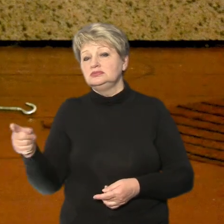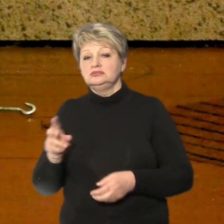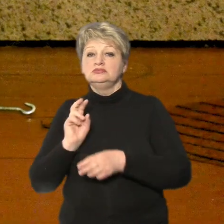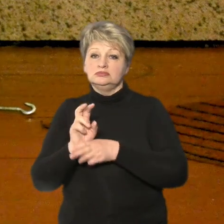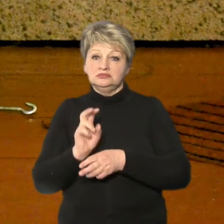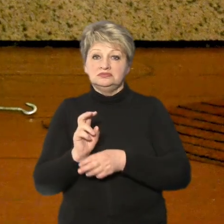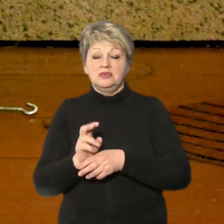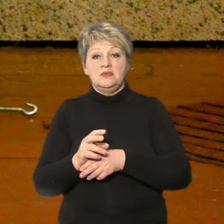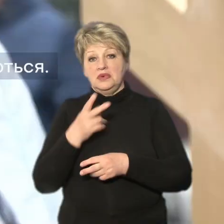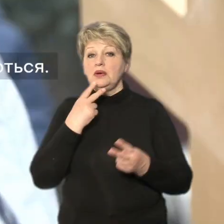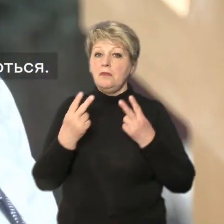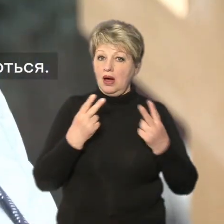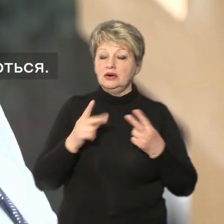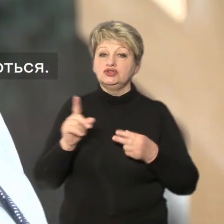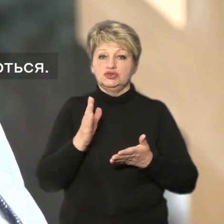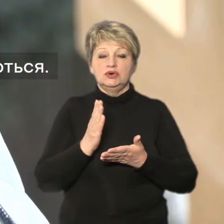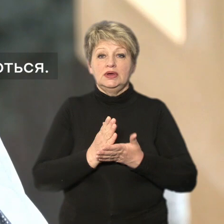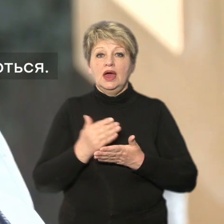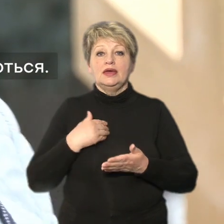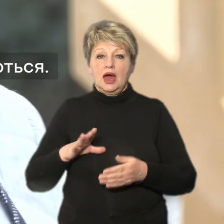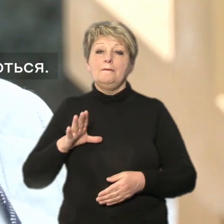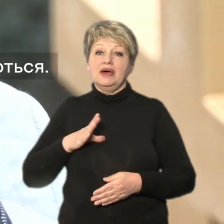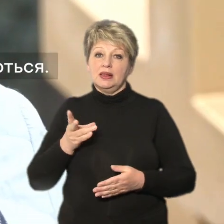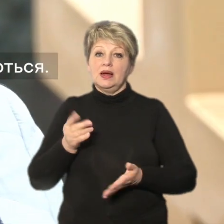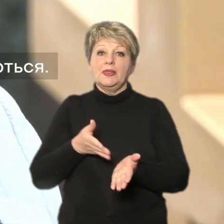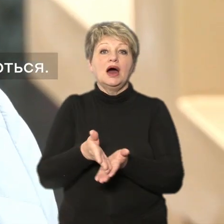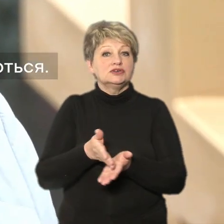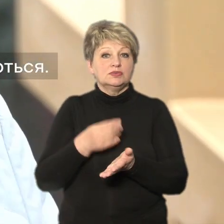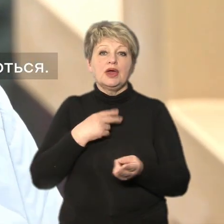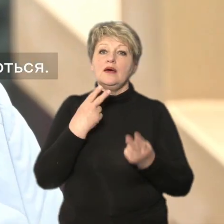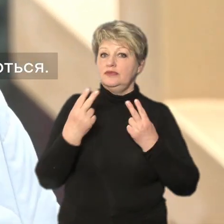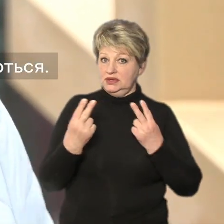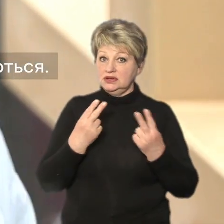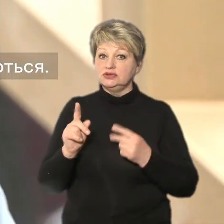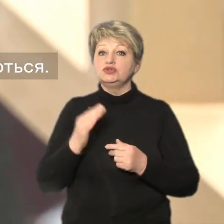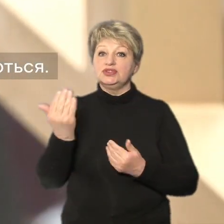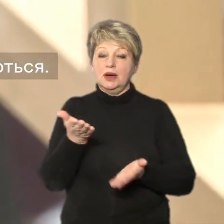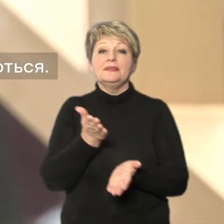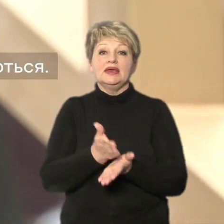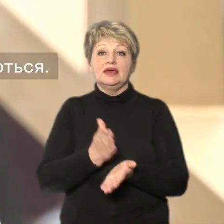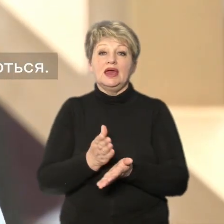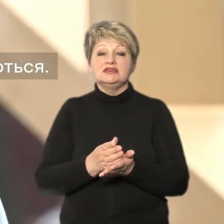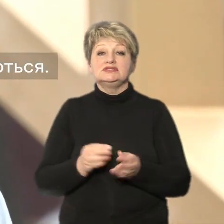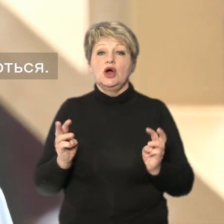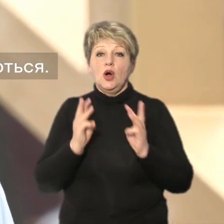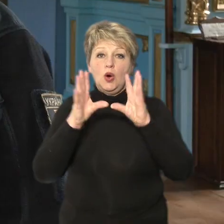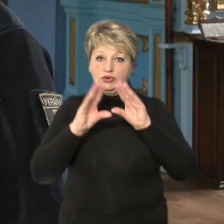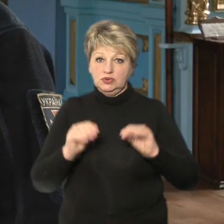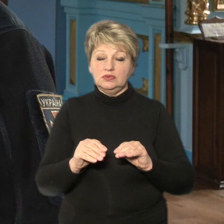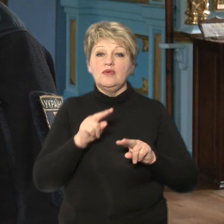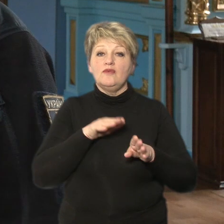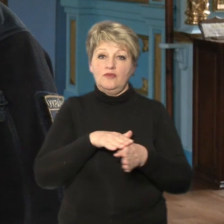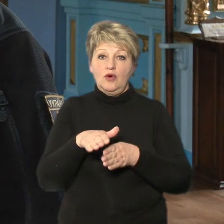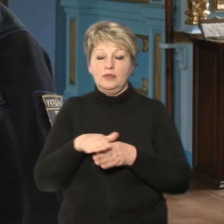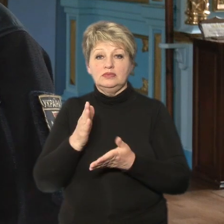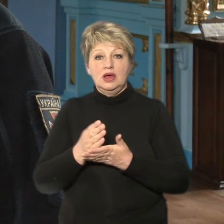пожежогасіння. Я зараз була на службі, бачила, там стоять вогнитушителі, так що по всім сторонам, я думаю, що дотримуються. Ми